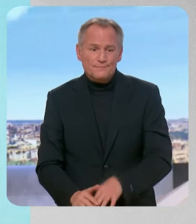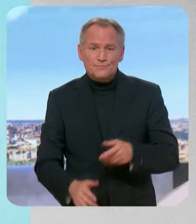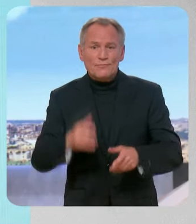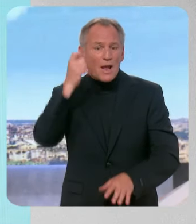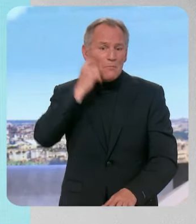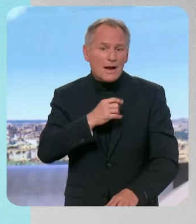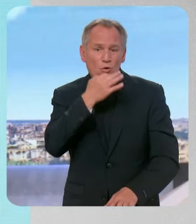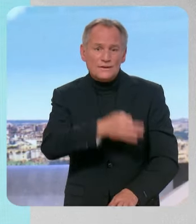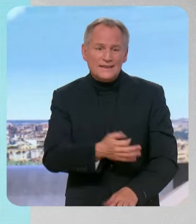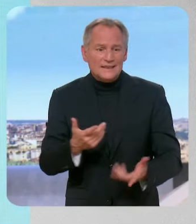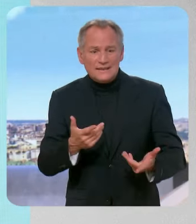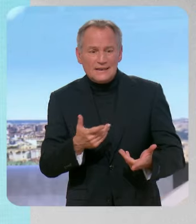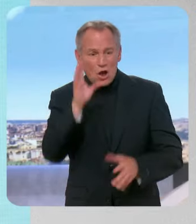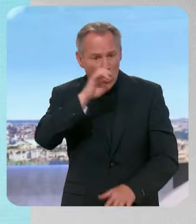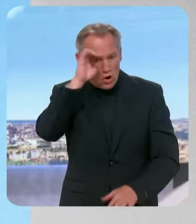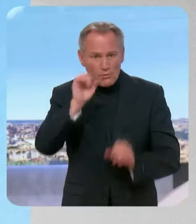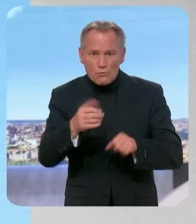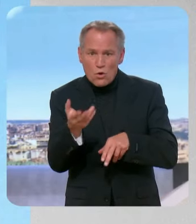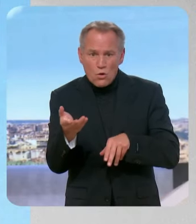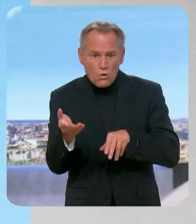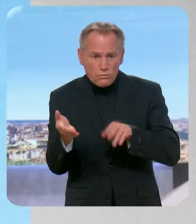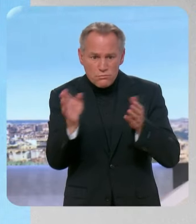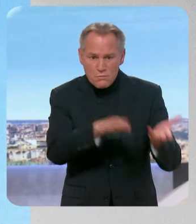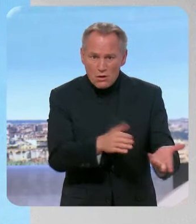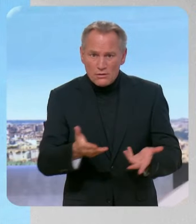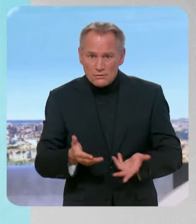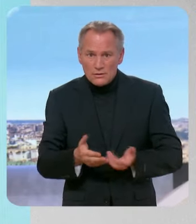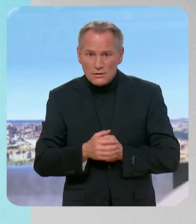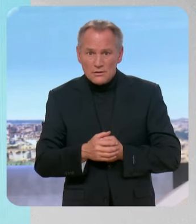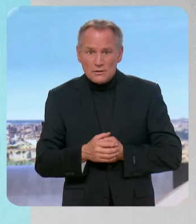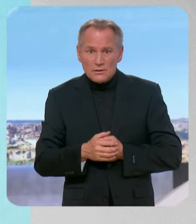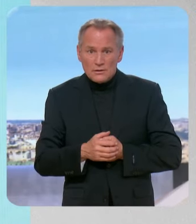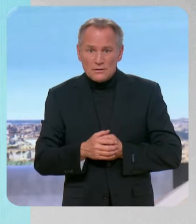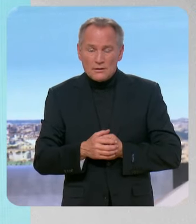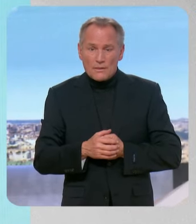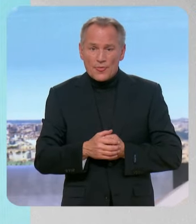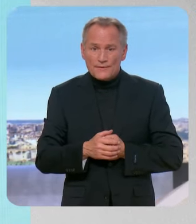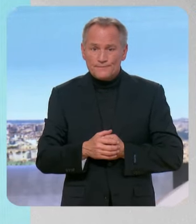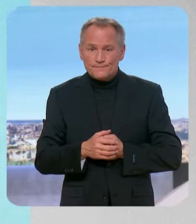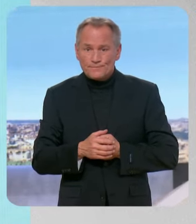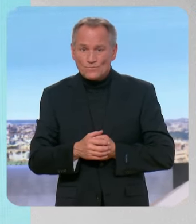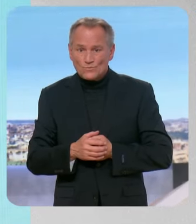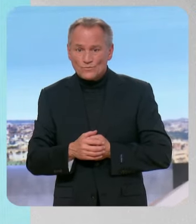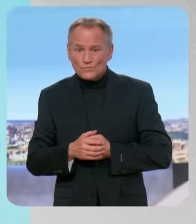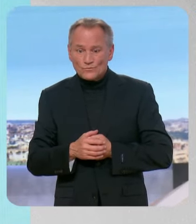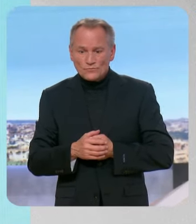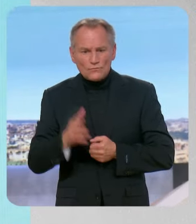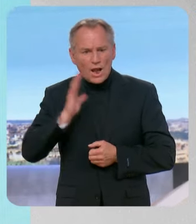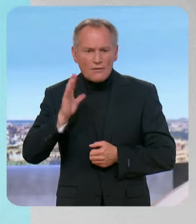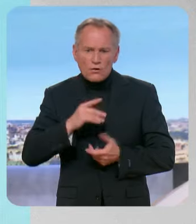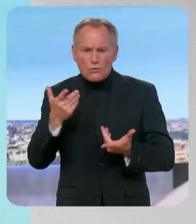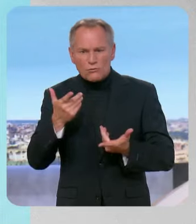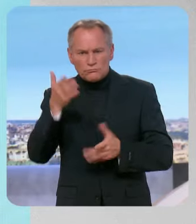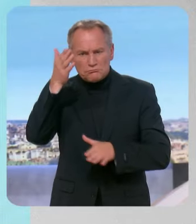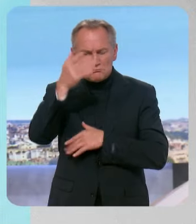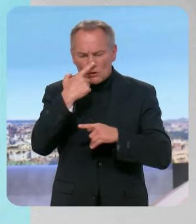que l'Europe est mortelle ? Il l'a redit dans l'interview The Economist. On a connu des perspectives plus encourageantes. Et puis lorsqu